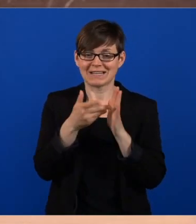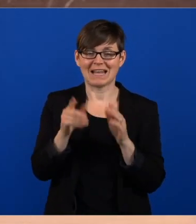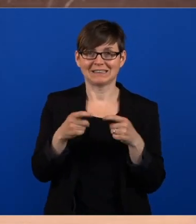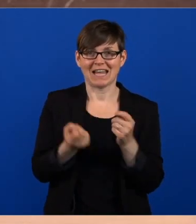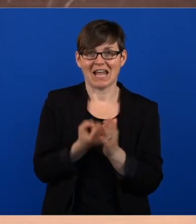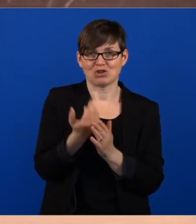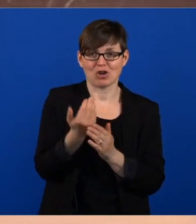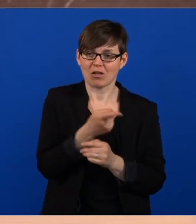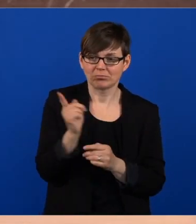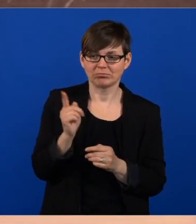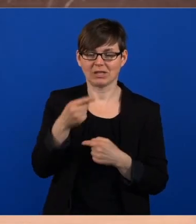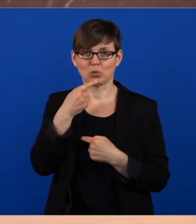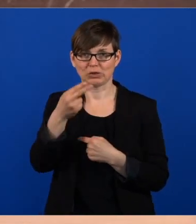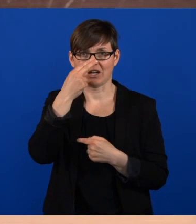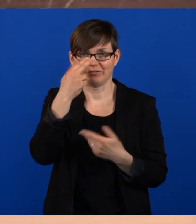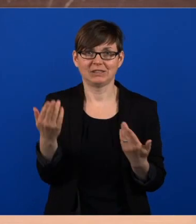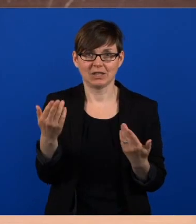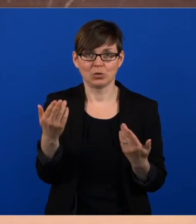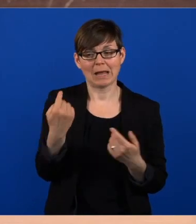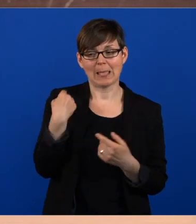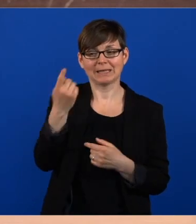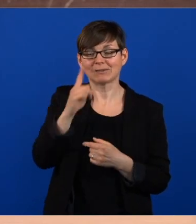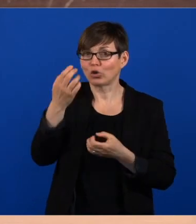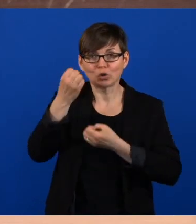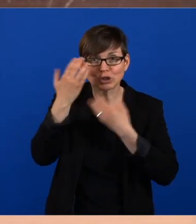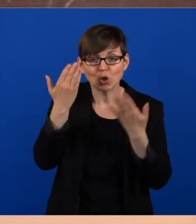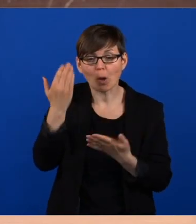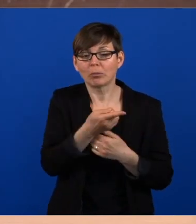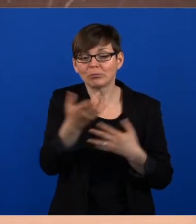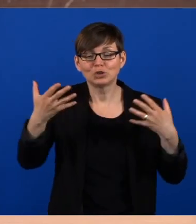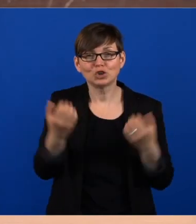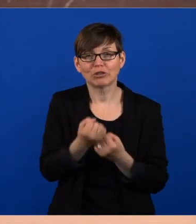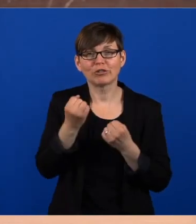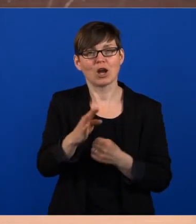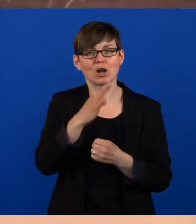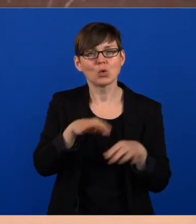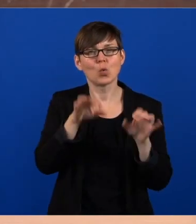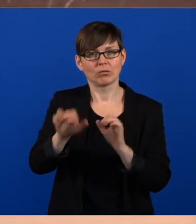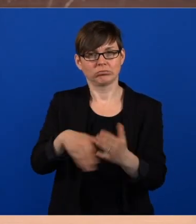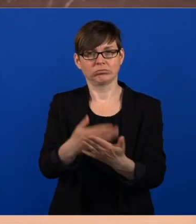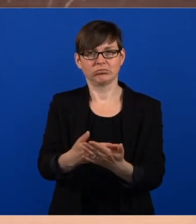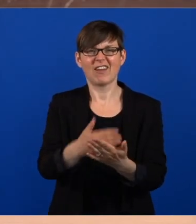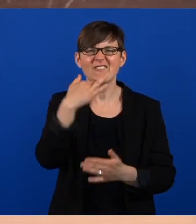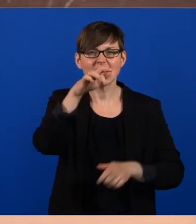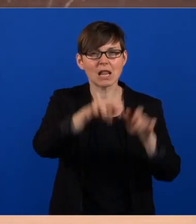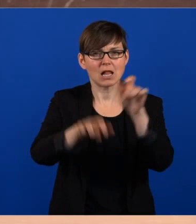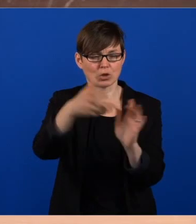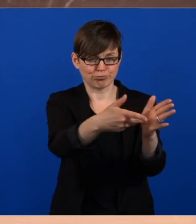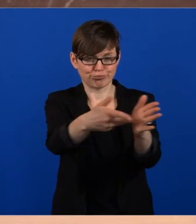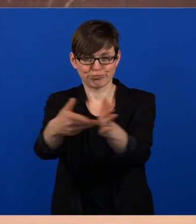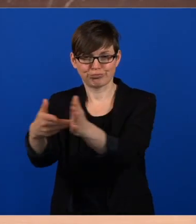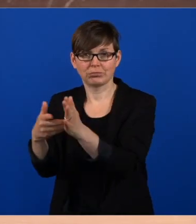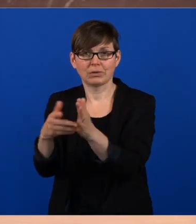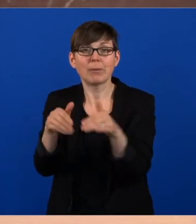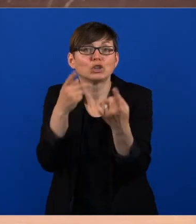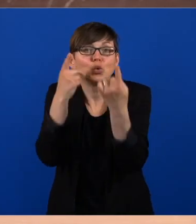noch nicht so klar, ob dort ausreichend Möglichkeiten, bestehen, jetzt große Kollektive zu screenen. Aber das ist jedenfalls das Vorhaben, das